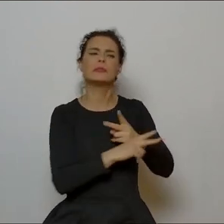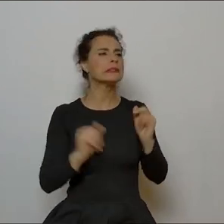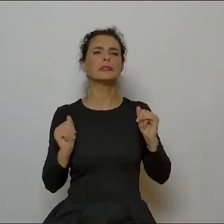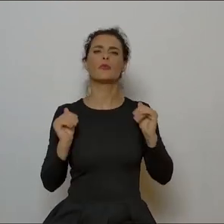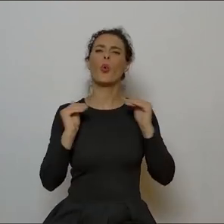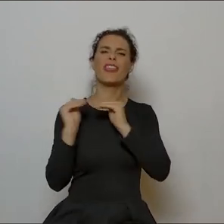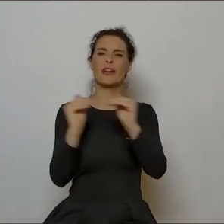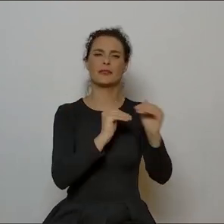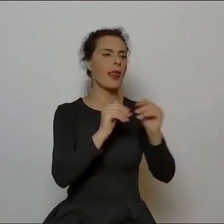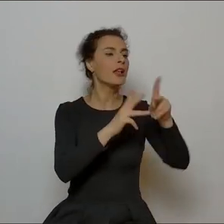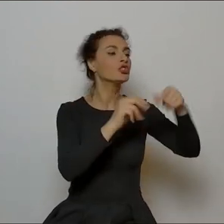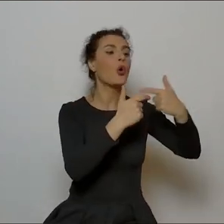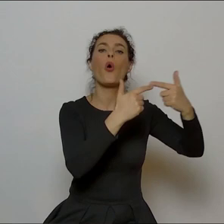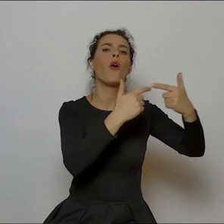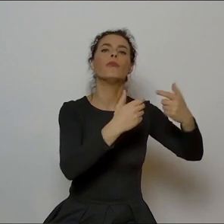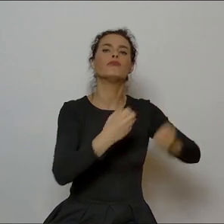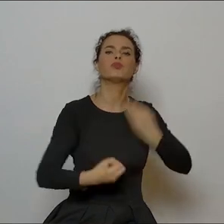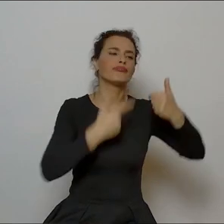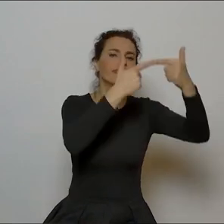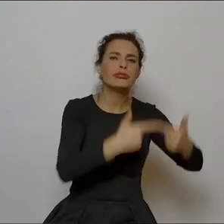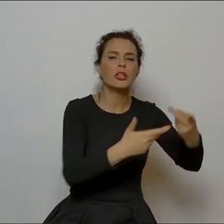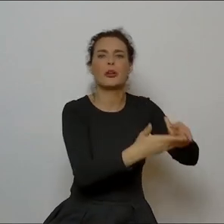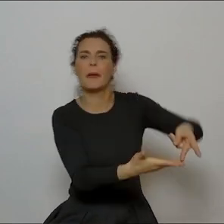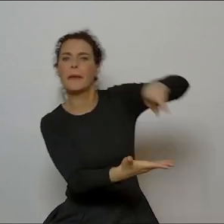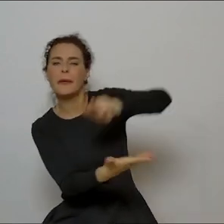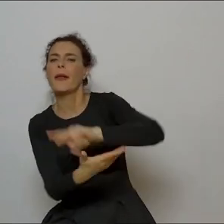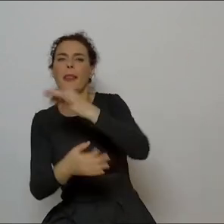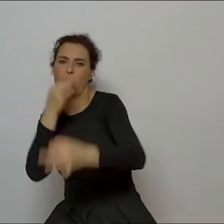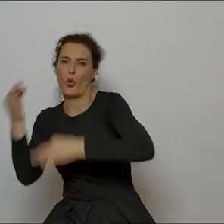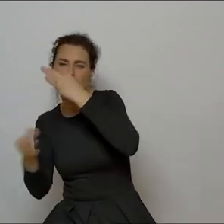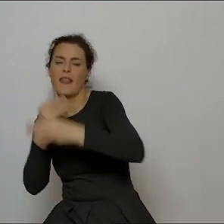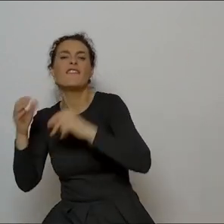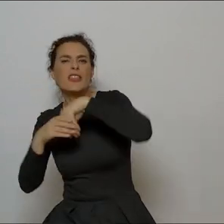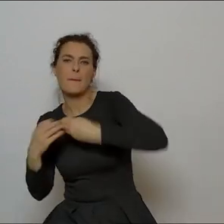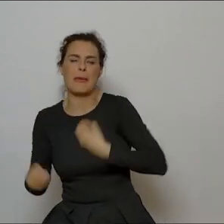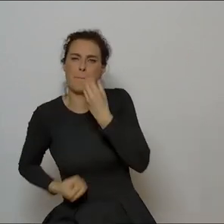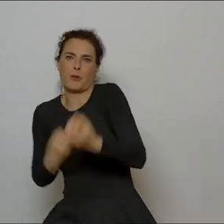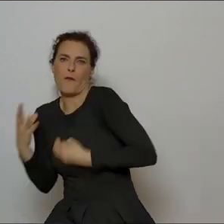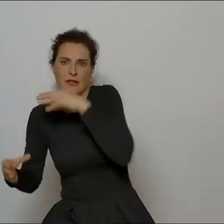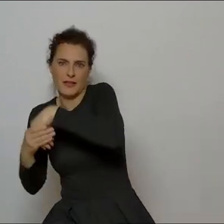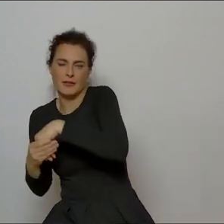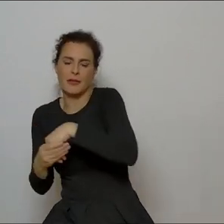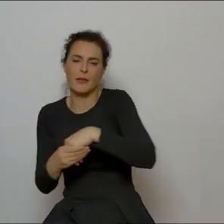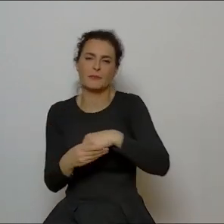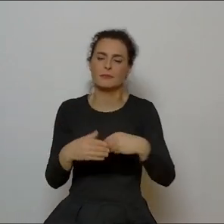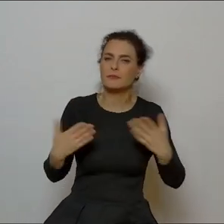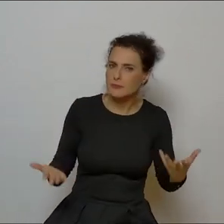przetransponować w jakiś sposób na format piosenki z udziałem improwizacji i doszliśmy do tego, że Norwid